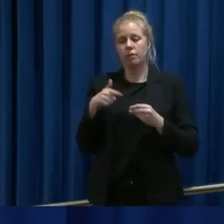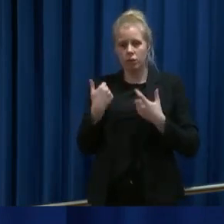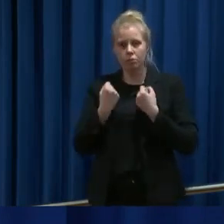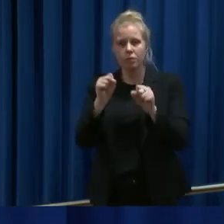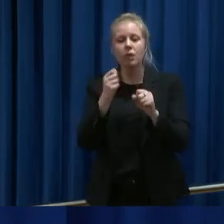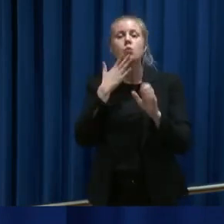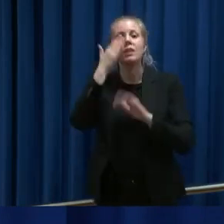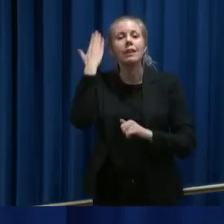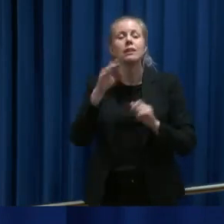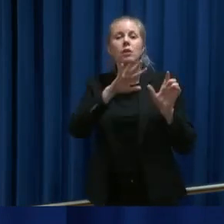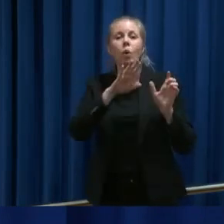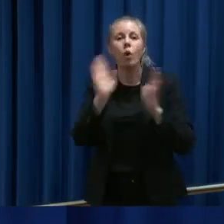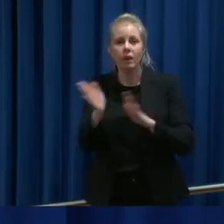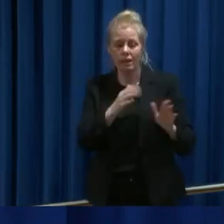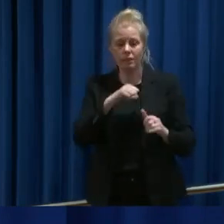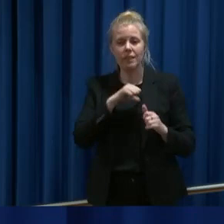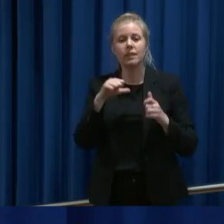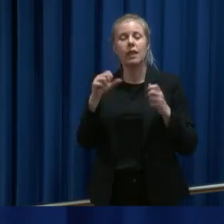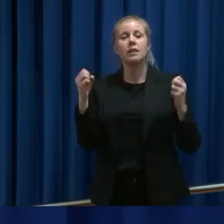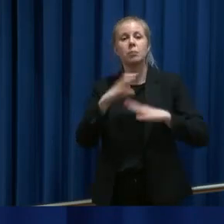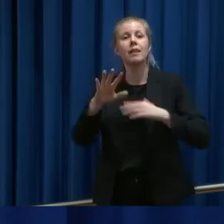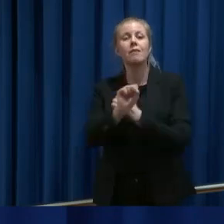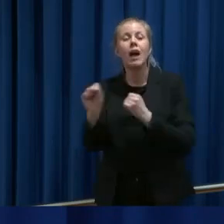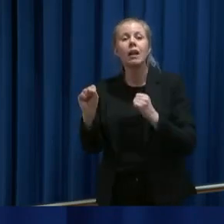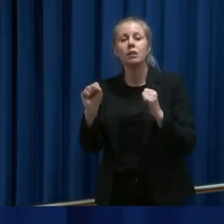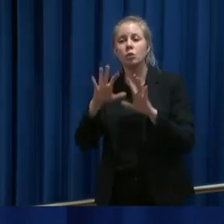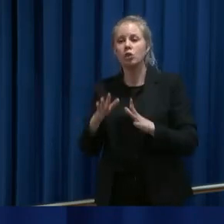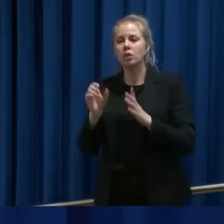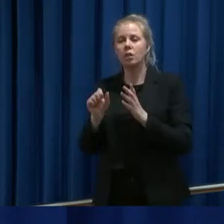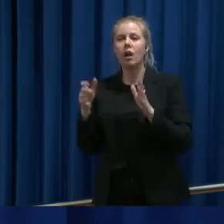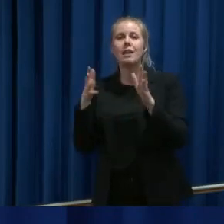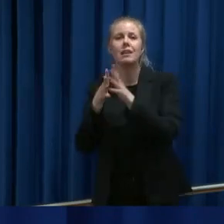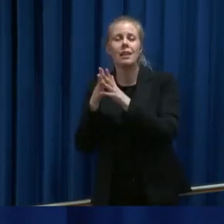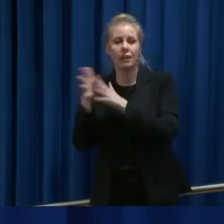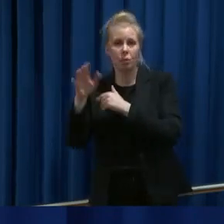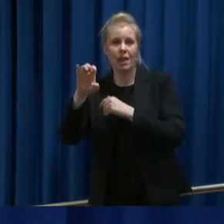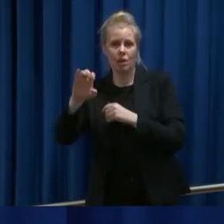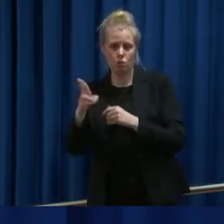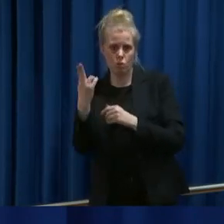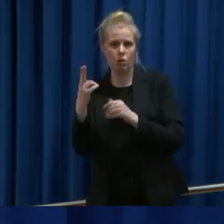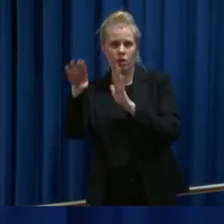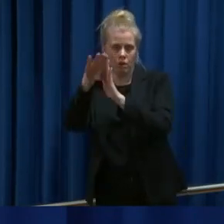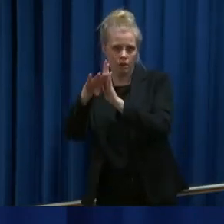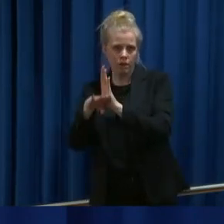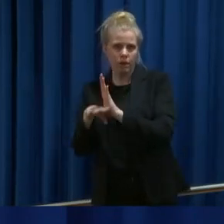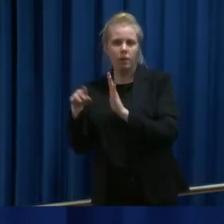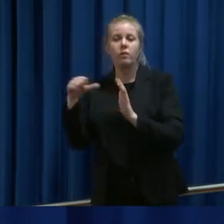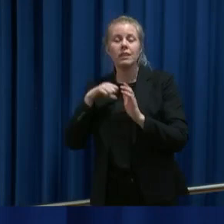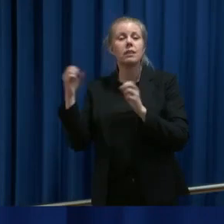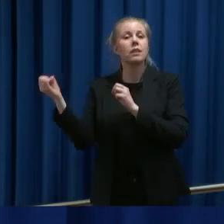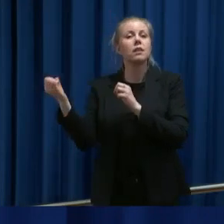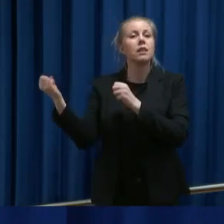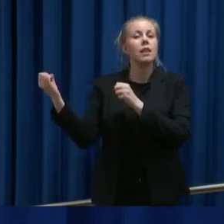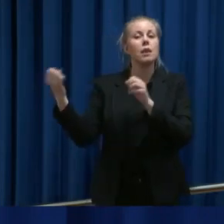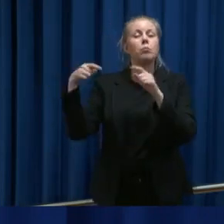godkjenningsordning dersom smittevernutstyr skal eksporteres utenfor bi-EU. Dette medfører at for å eksportere smittevernutstyr til Norge